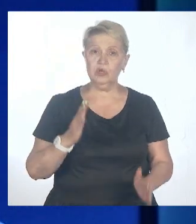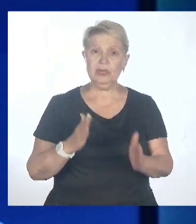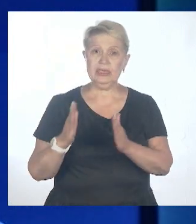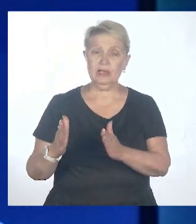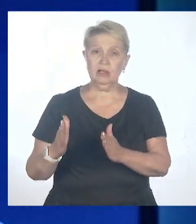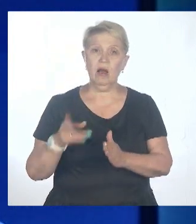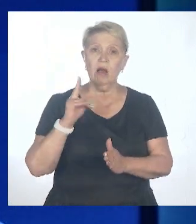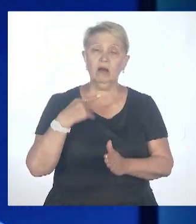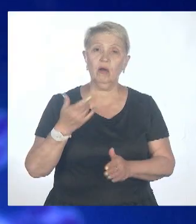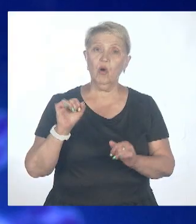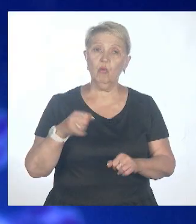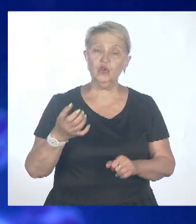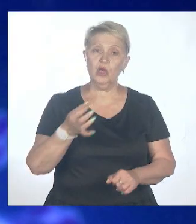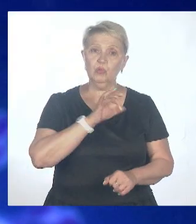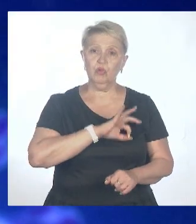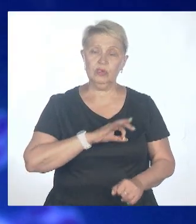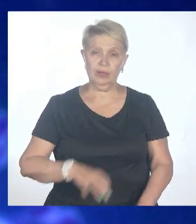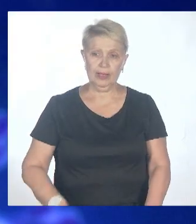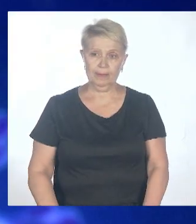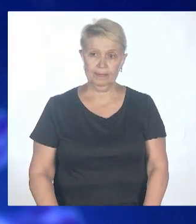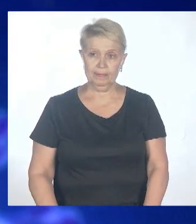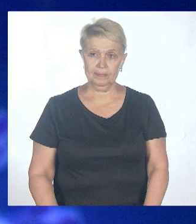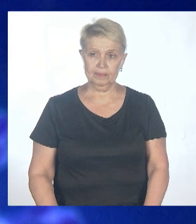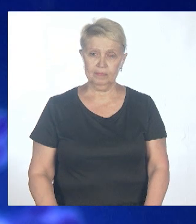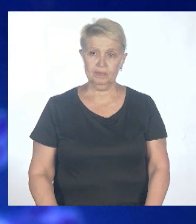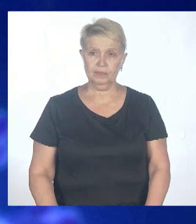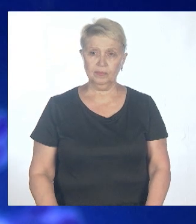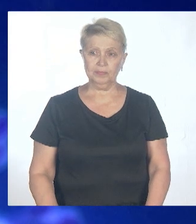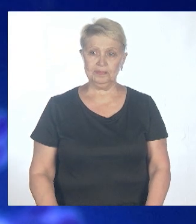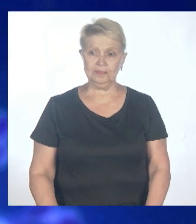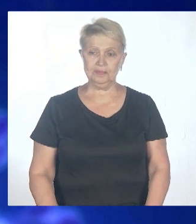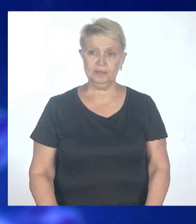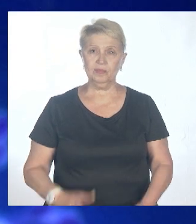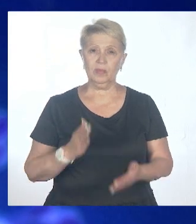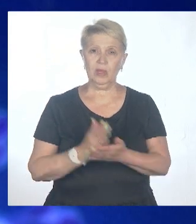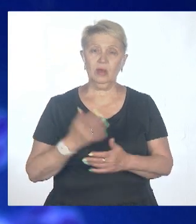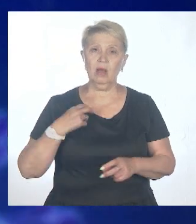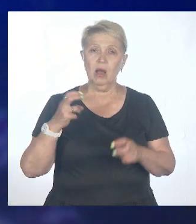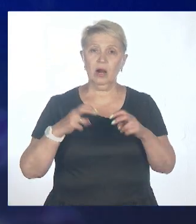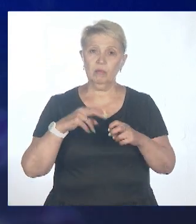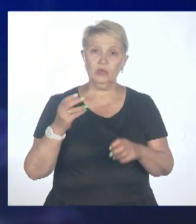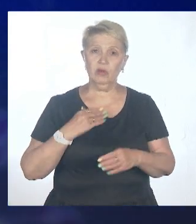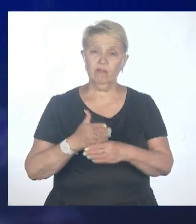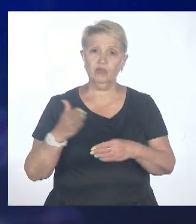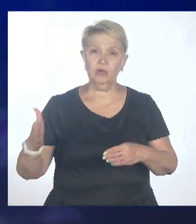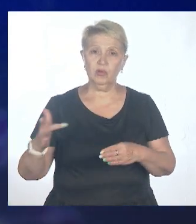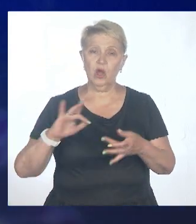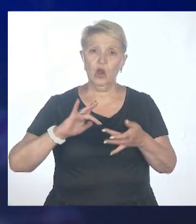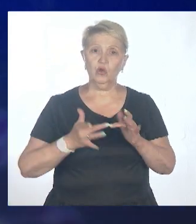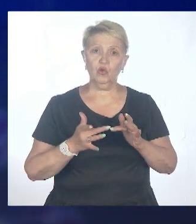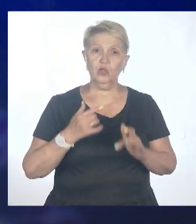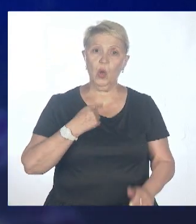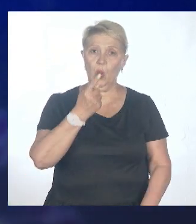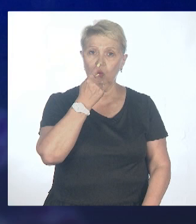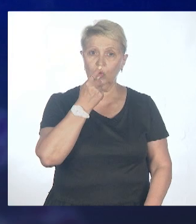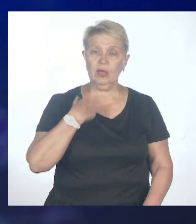механизм, как его использовать дальше? Именно, есть, да. Но он на какой стадии сейчас? Есть разработки в сторону электронного носа. То